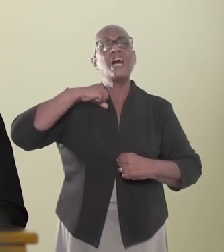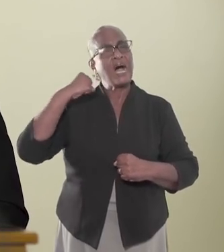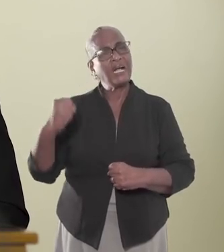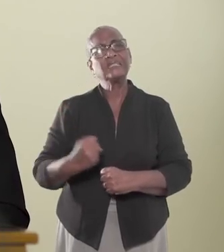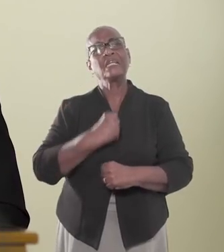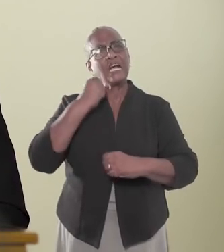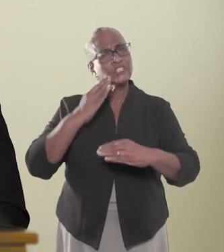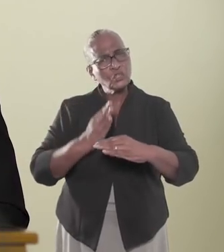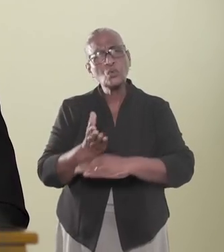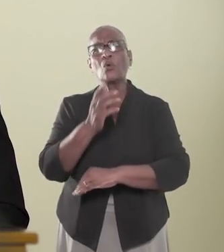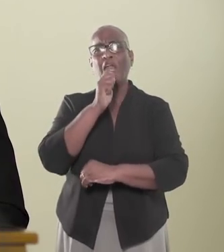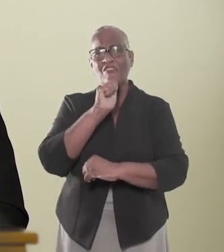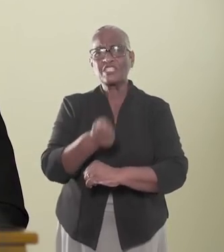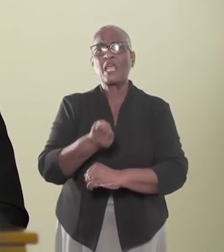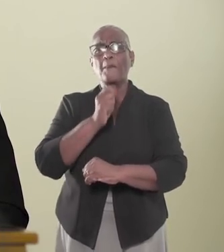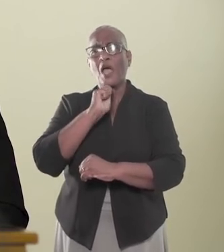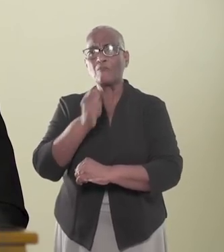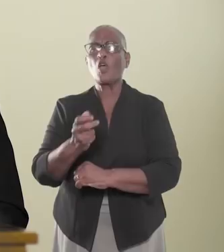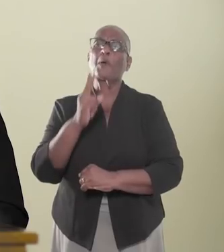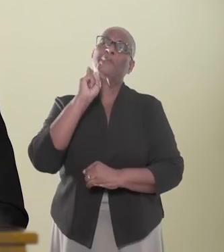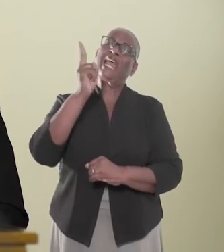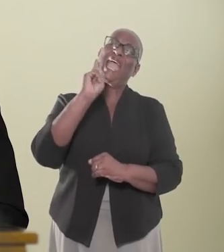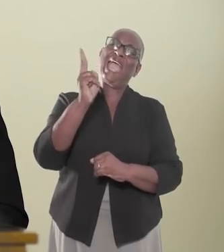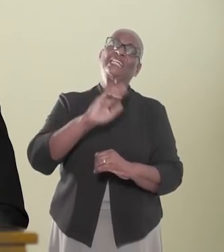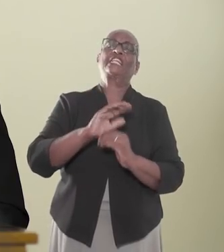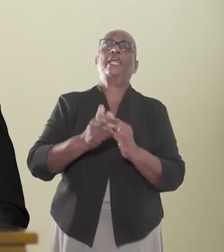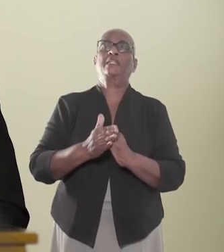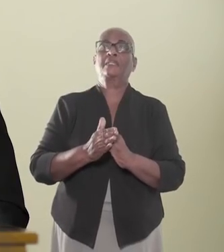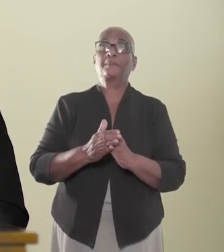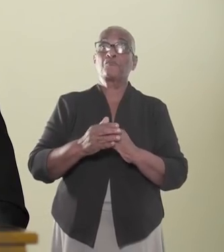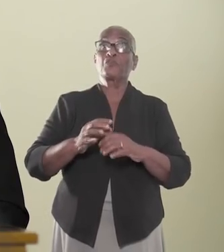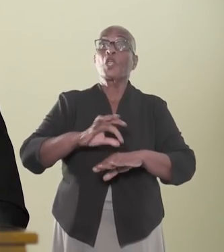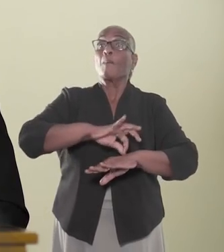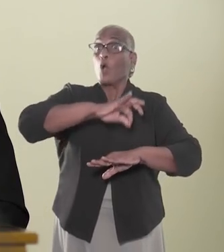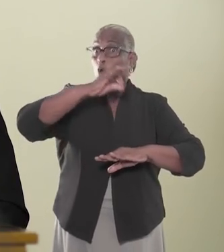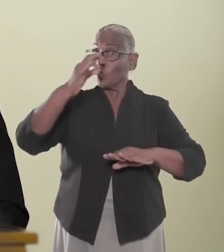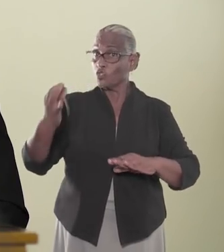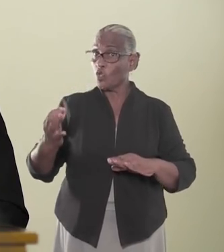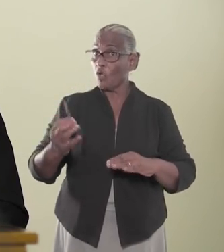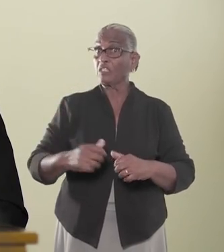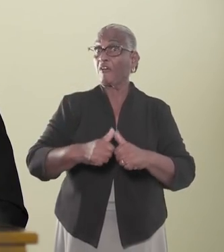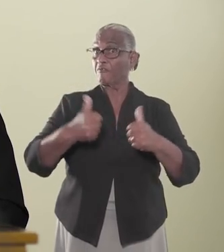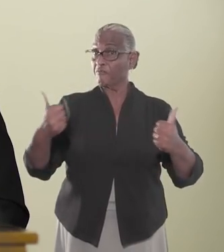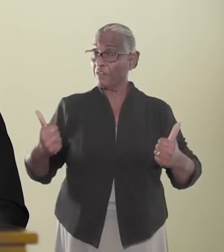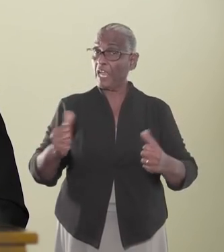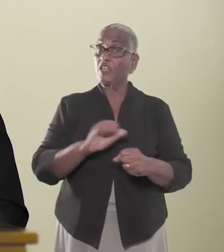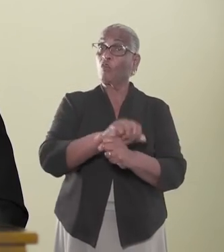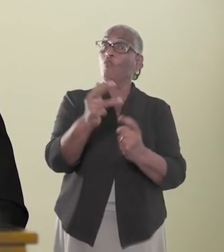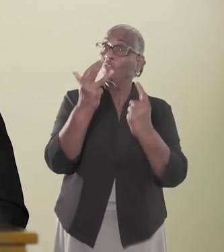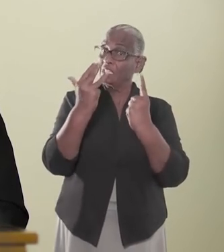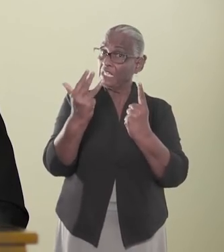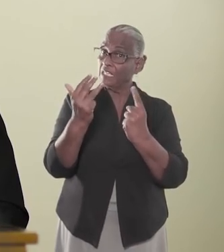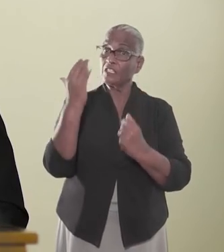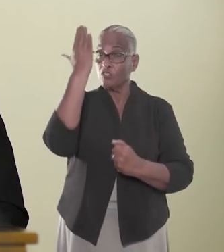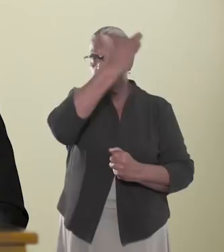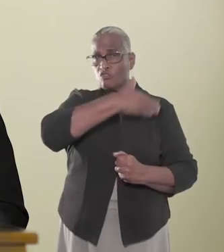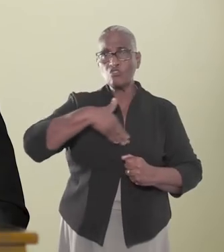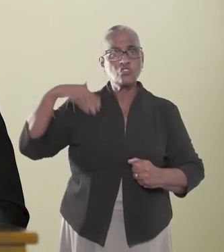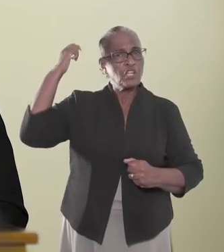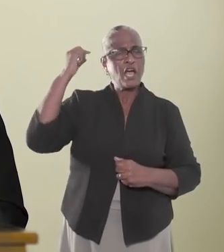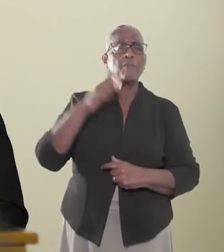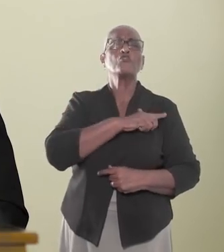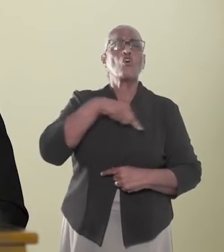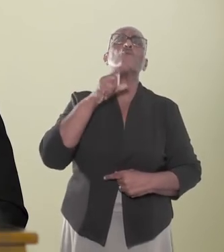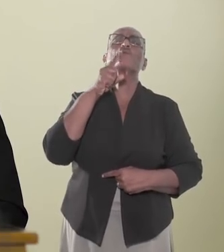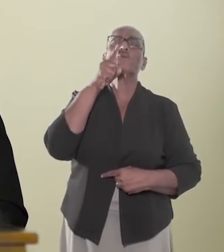zullen wij steeds blijven afstemmen op de realiteit. Een gezond en COVID-19-vrije Suriname is ons doel.